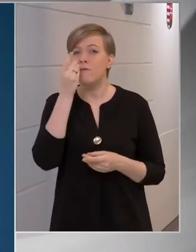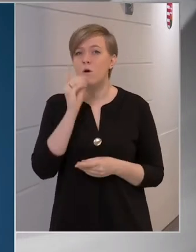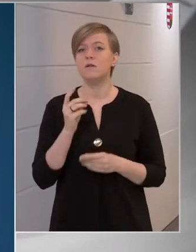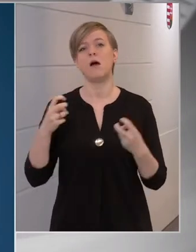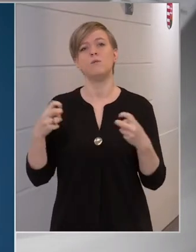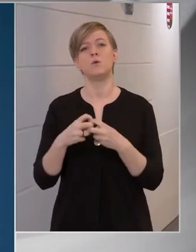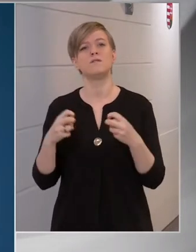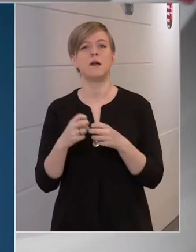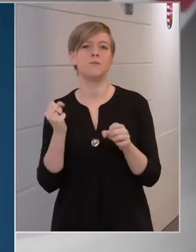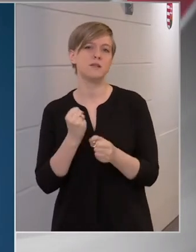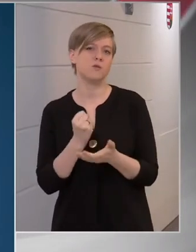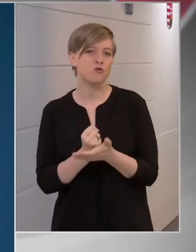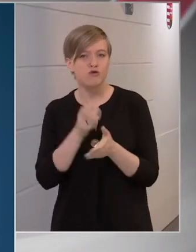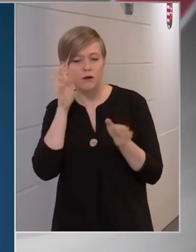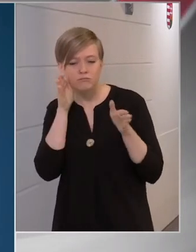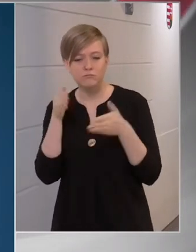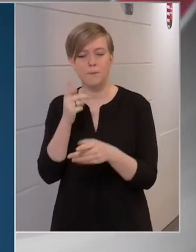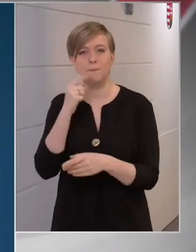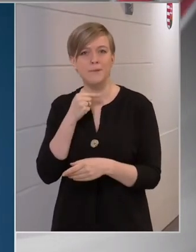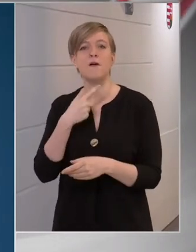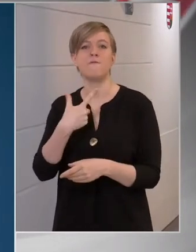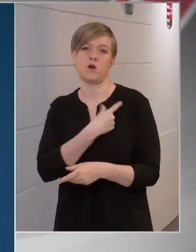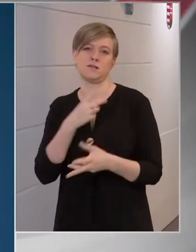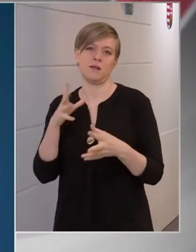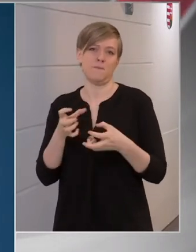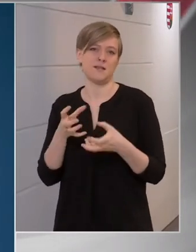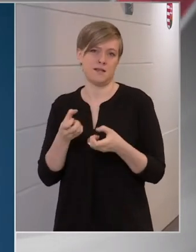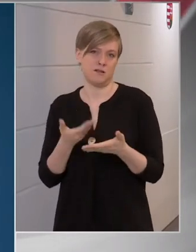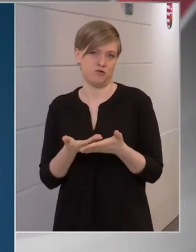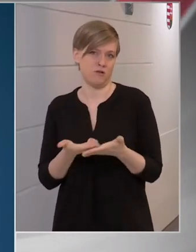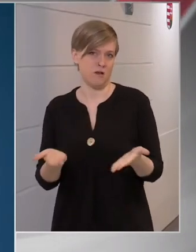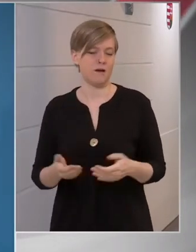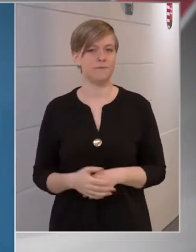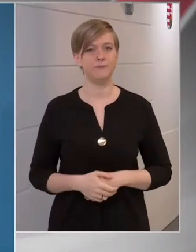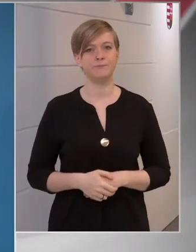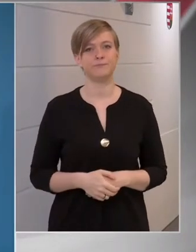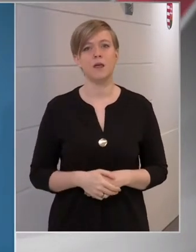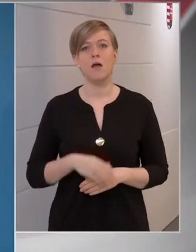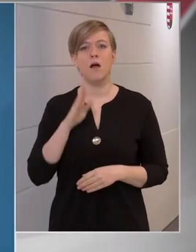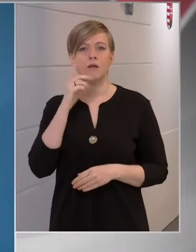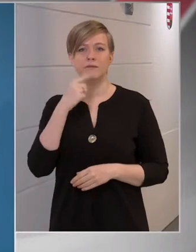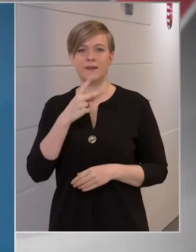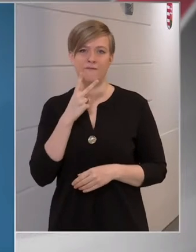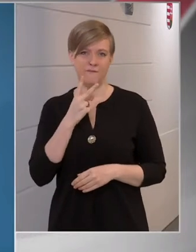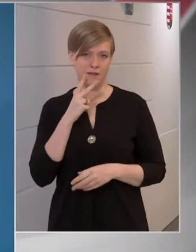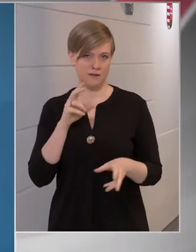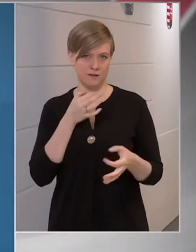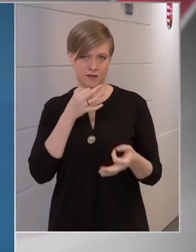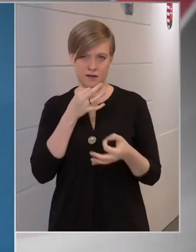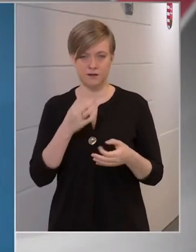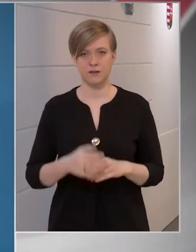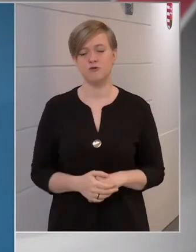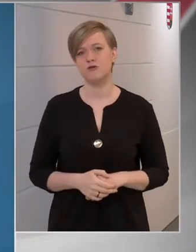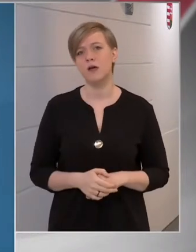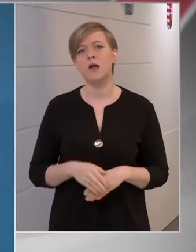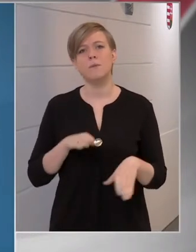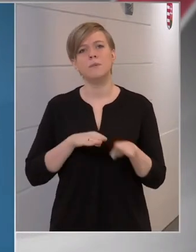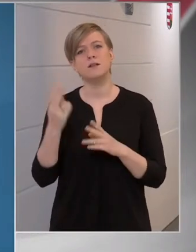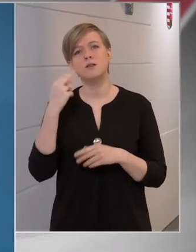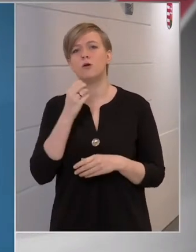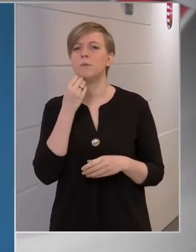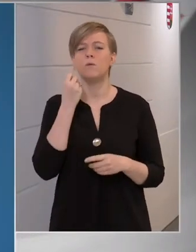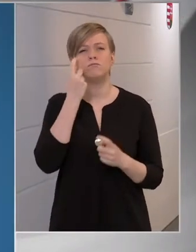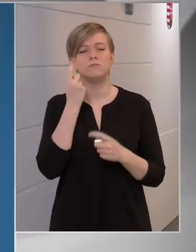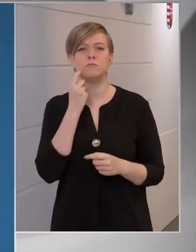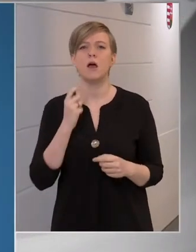a bizottság arra koncentrálna, vakcinákat szerezzem. Az ATV-t kérdései következnek. Miniszter úr mikorra teszi a